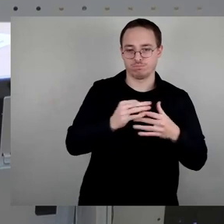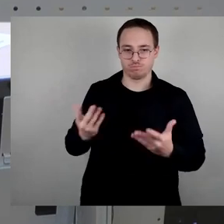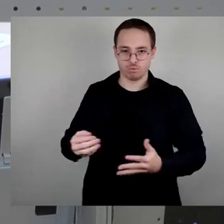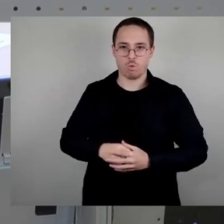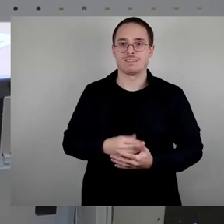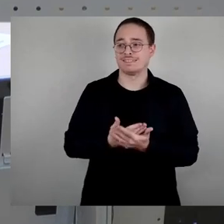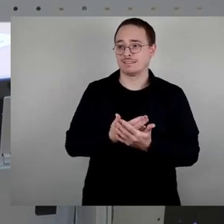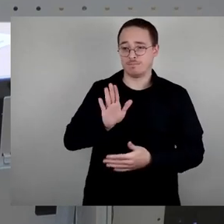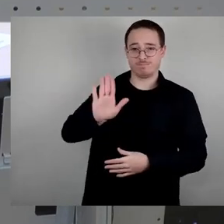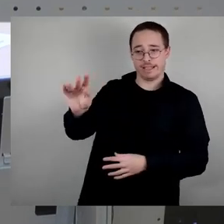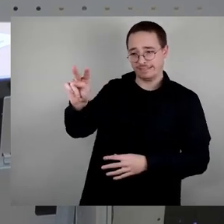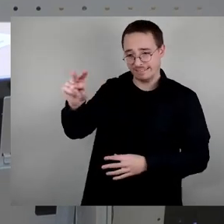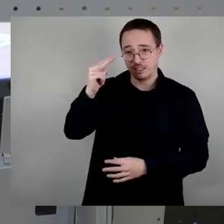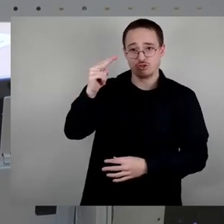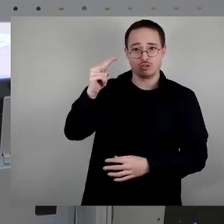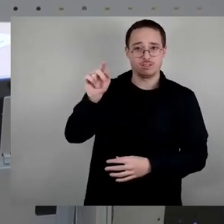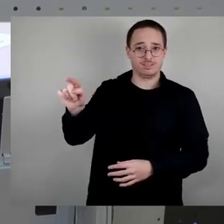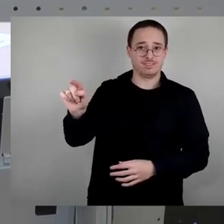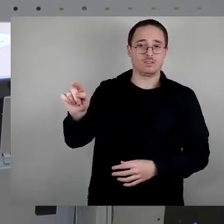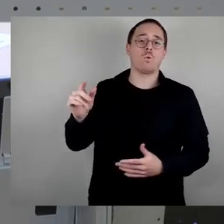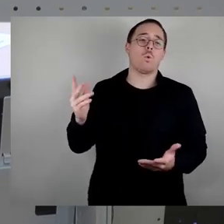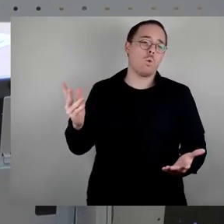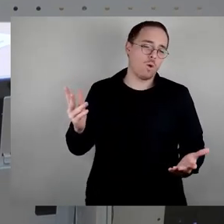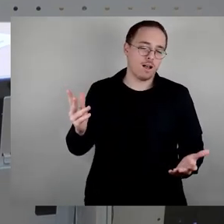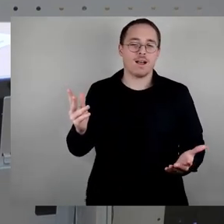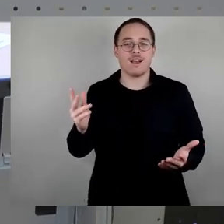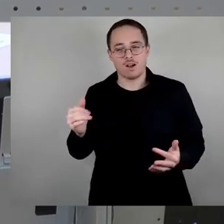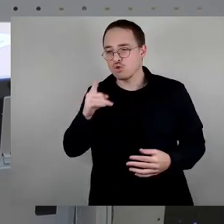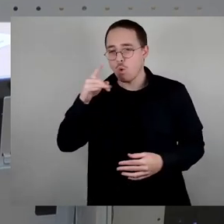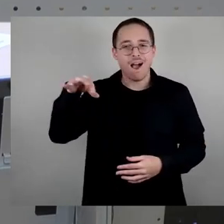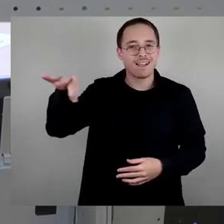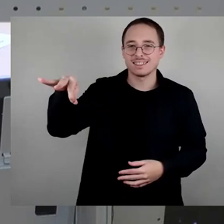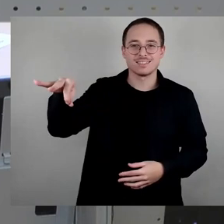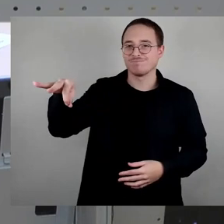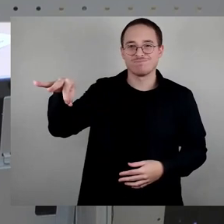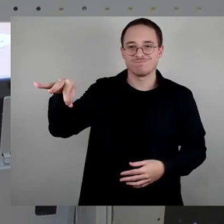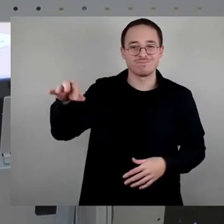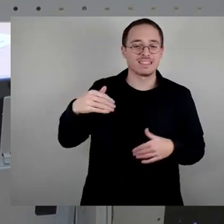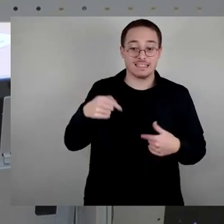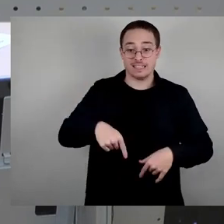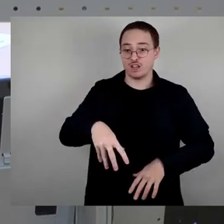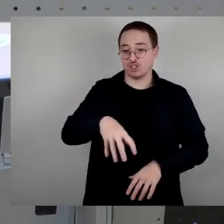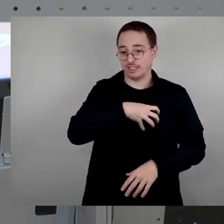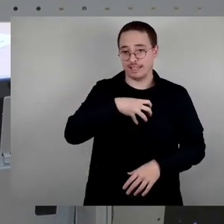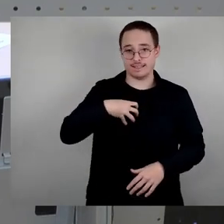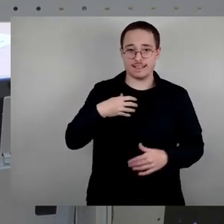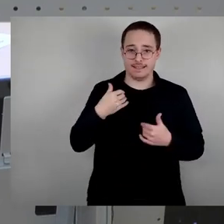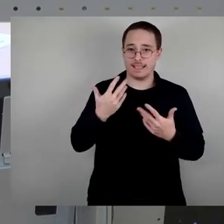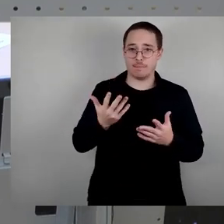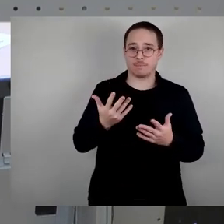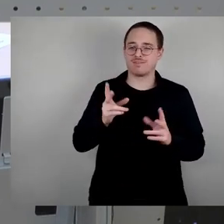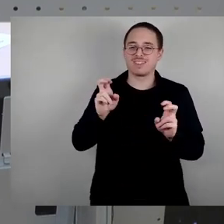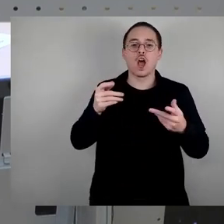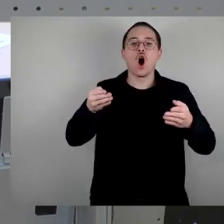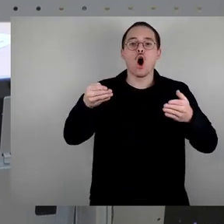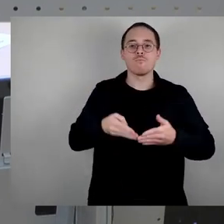mal zur Kenntnis, dass es schon lange in dieser Stadt keinen Opfermythos mehr gibt, von dem Sie immer hier erzählen. Es gibt ganz viele Initiativen und Vereine, die in den letzten